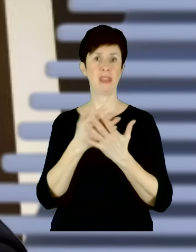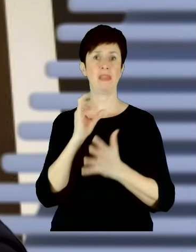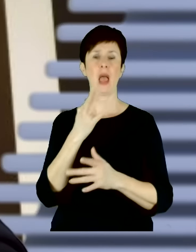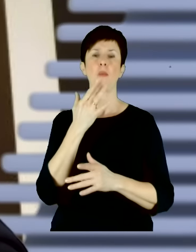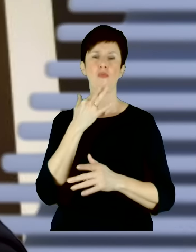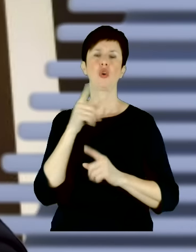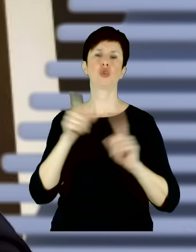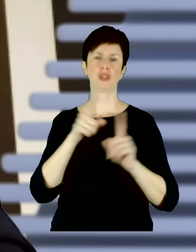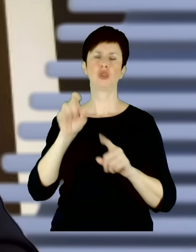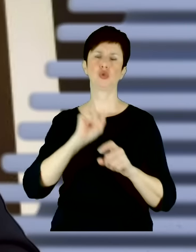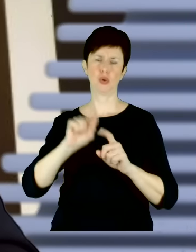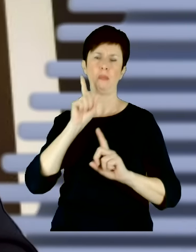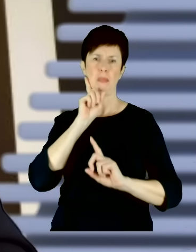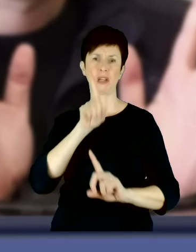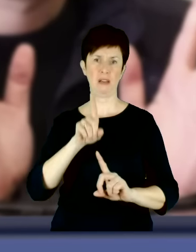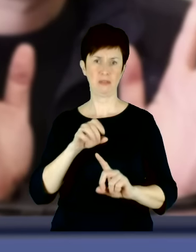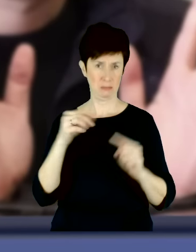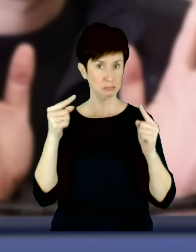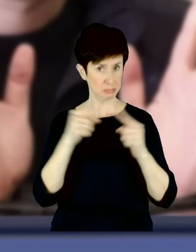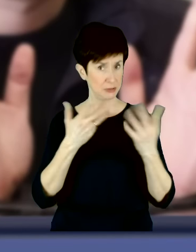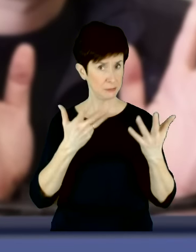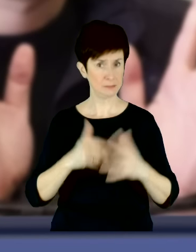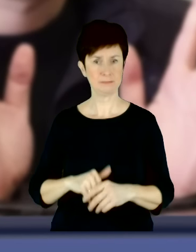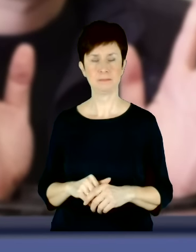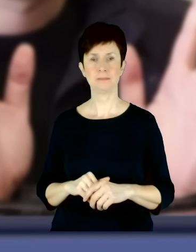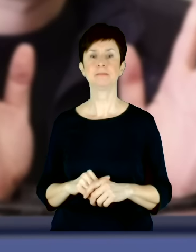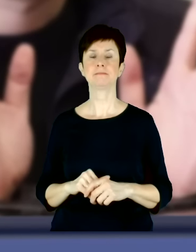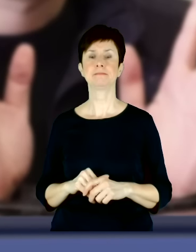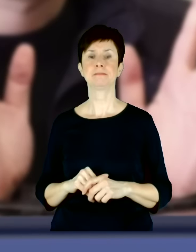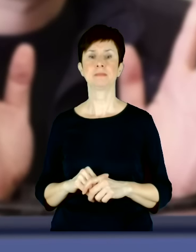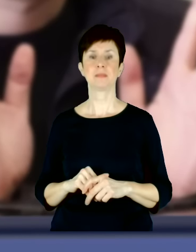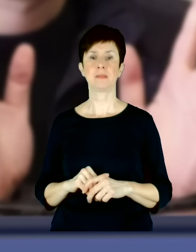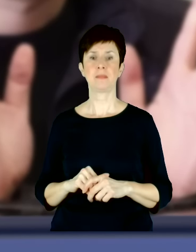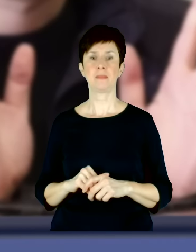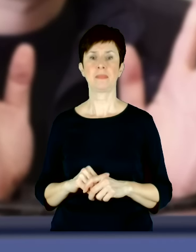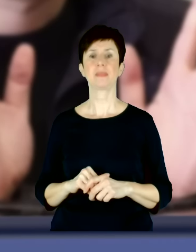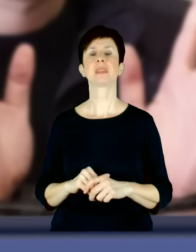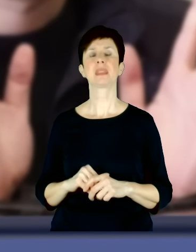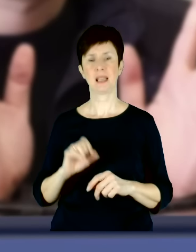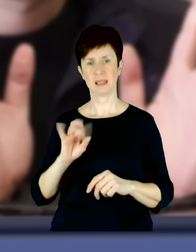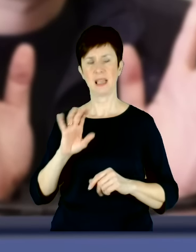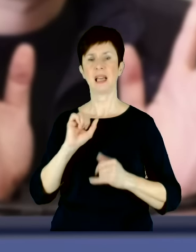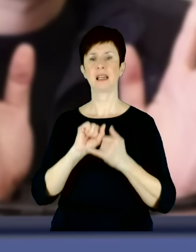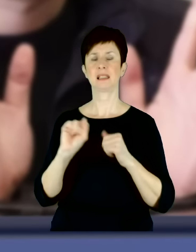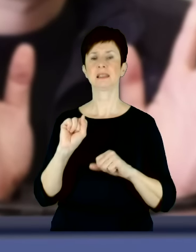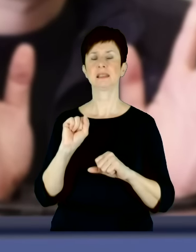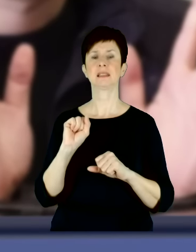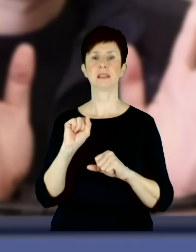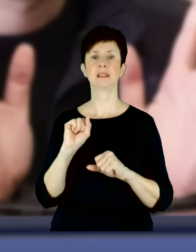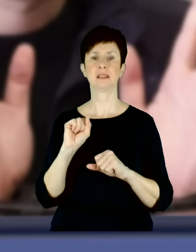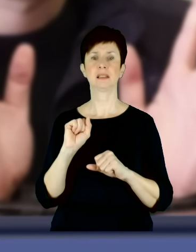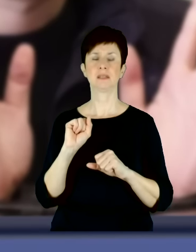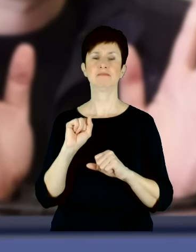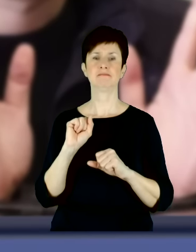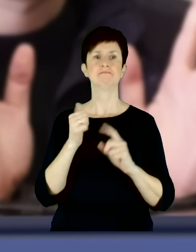są pewne. Zgadza się pan z tym? Oczywiście jest kilka elementów i kilka przesłanek, które wskazują, że rzeczywiście ta